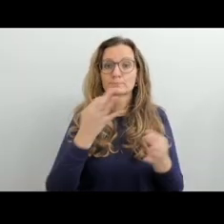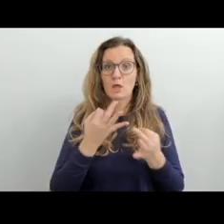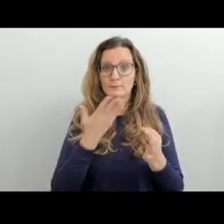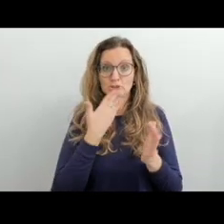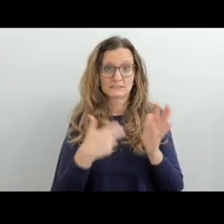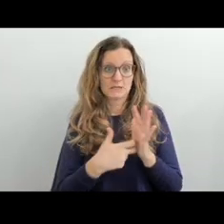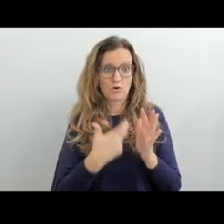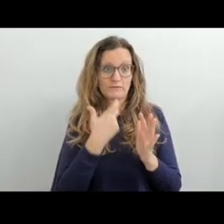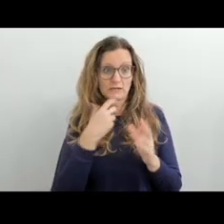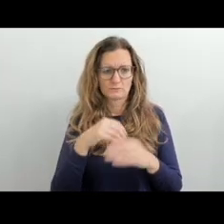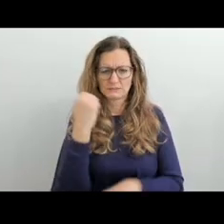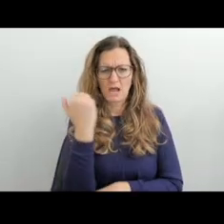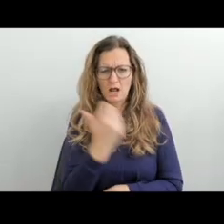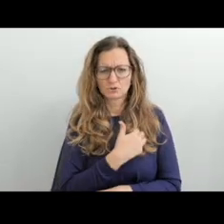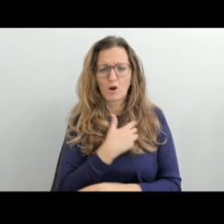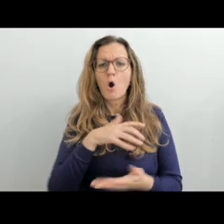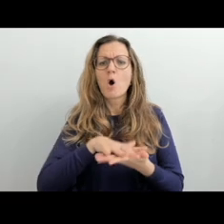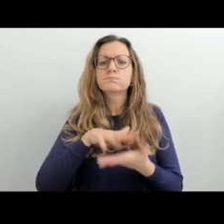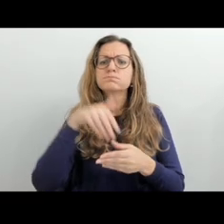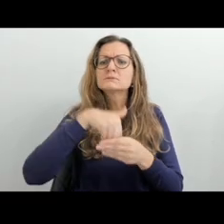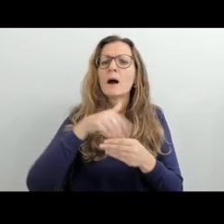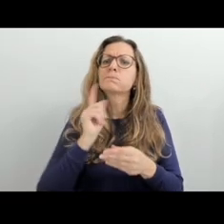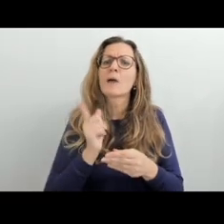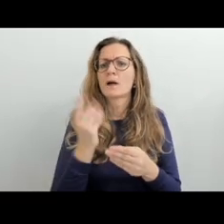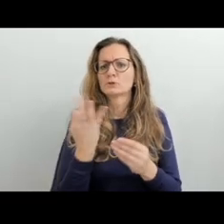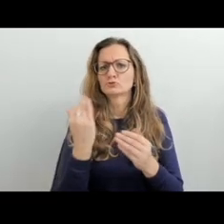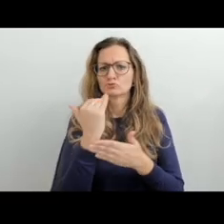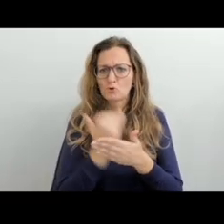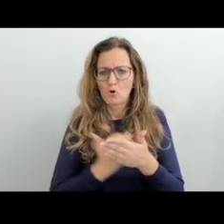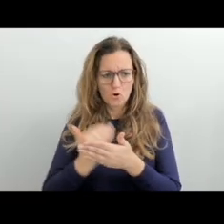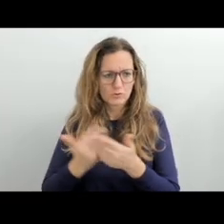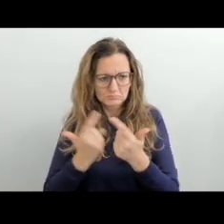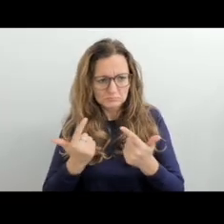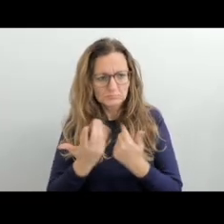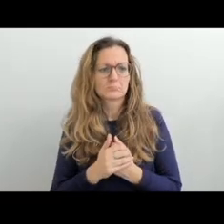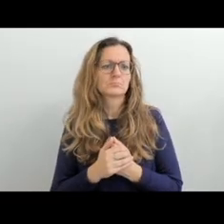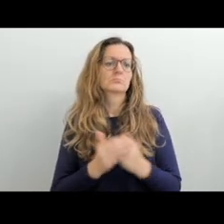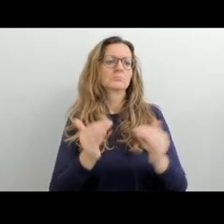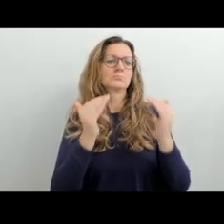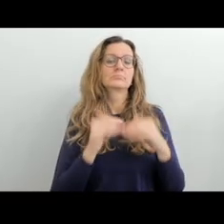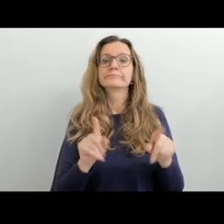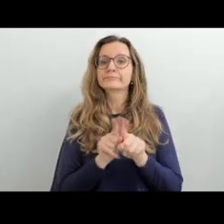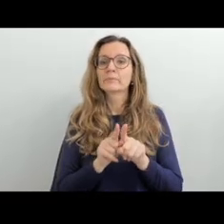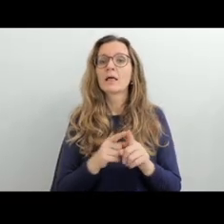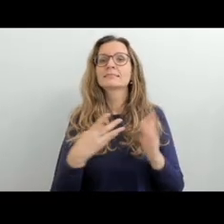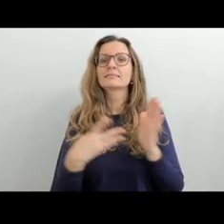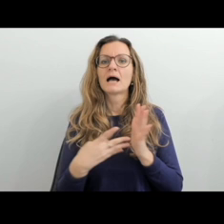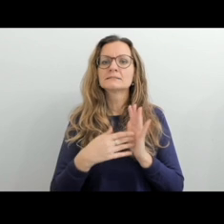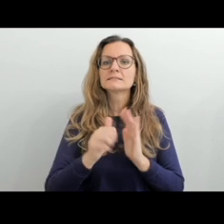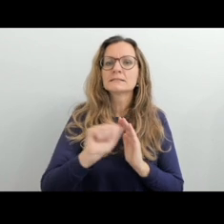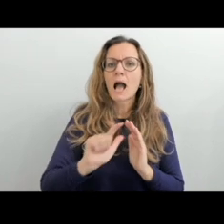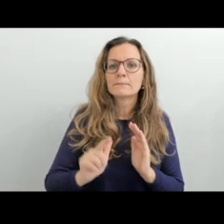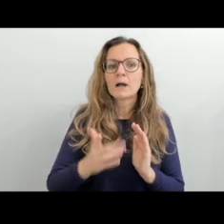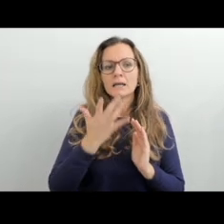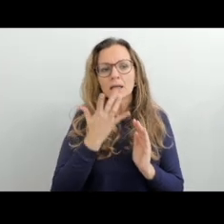Další kapitoly například obsahují návrh náplnět